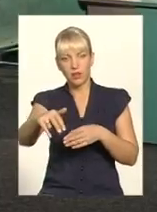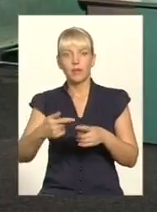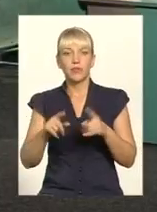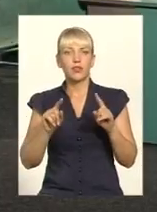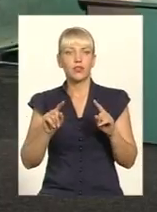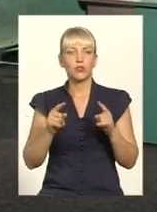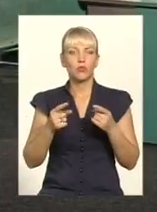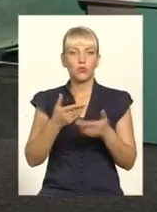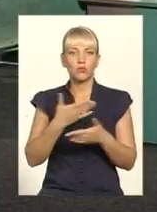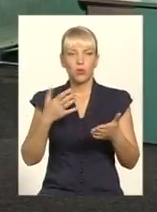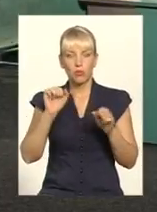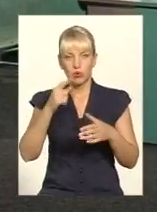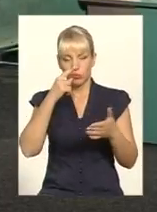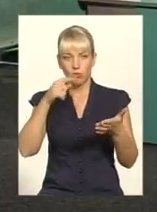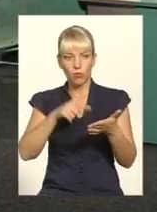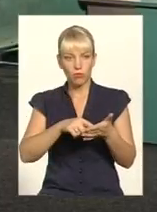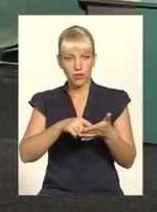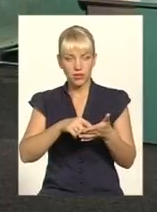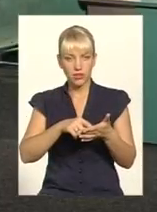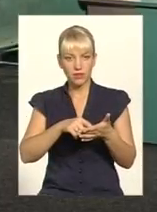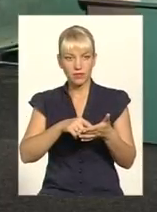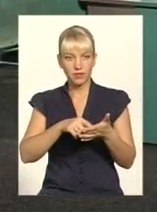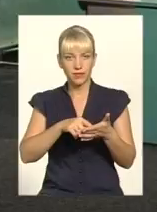можемо попасти не саму хорошу